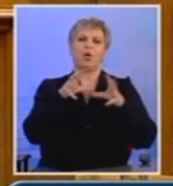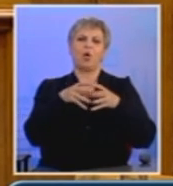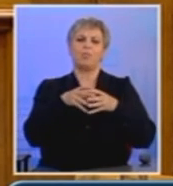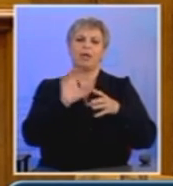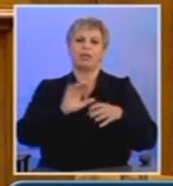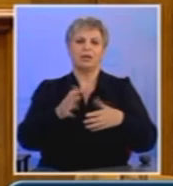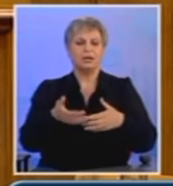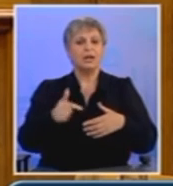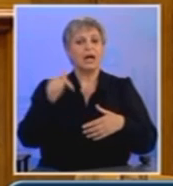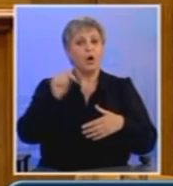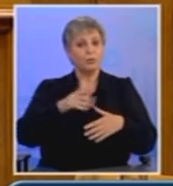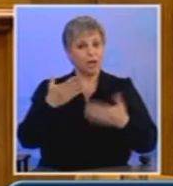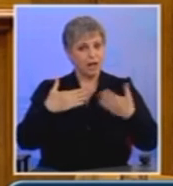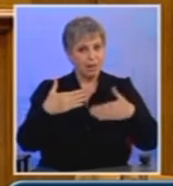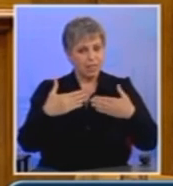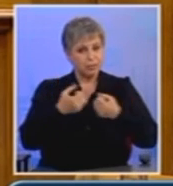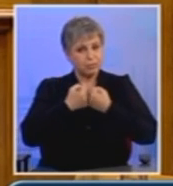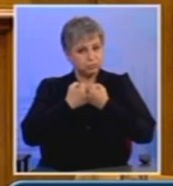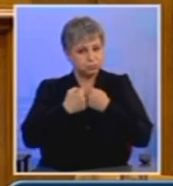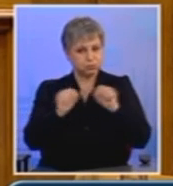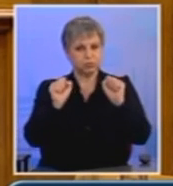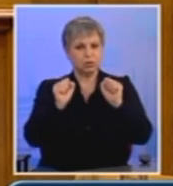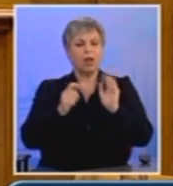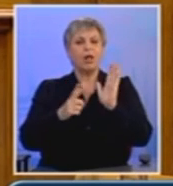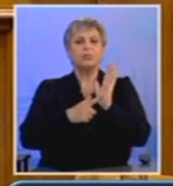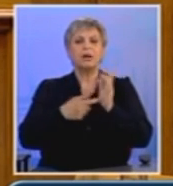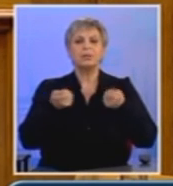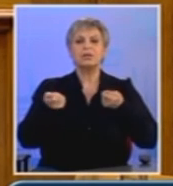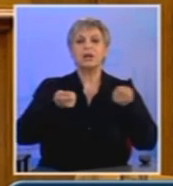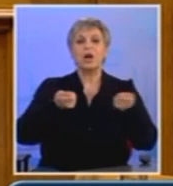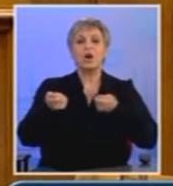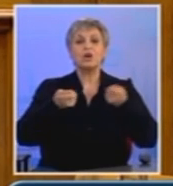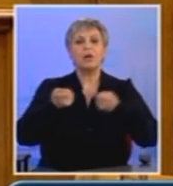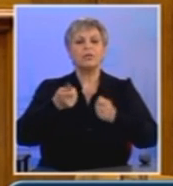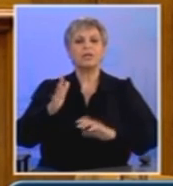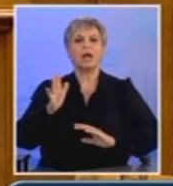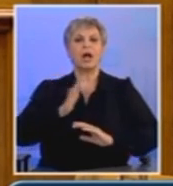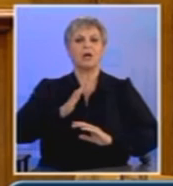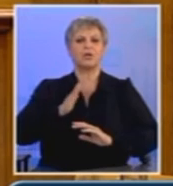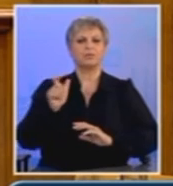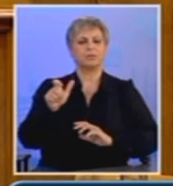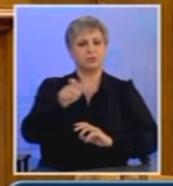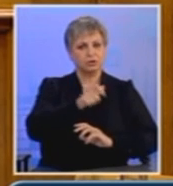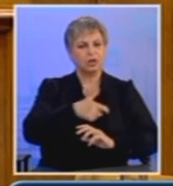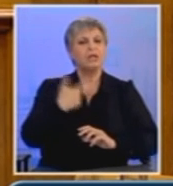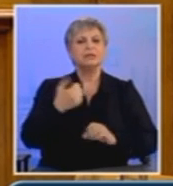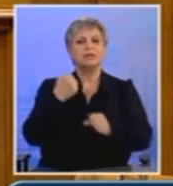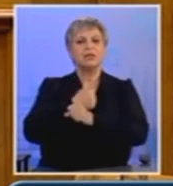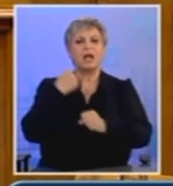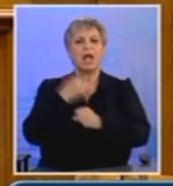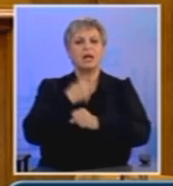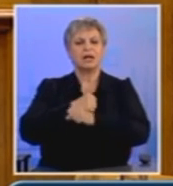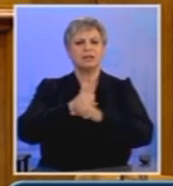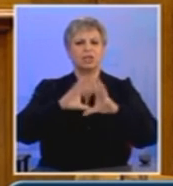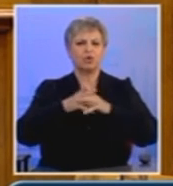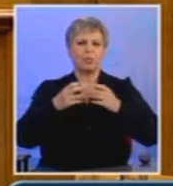πρέπει άμεσα τώρα να οργανωθεί, να ενωθεί ο λαός να ανασυνταχθεί το εργατικό κίνημα αμέσως